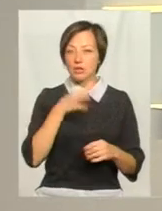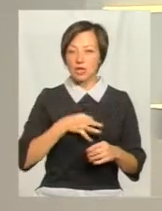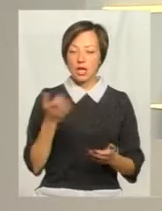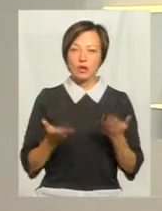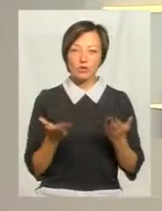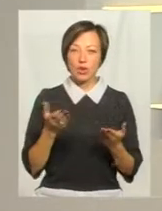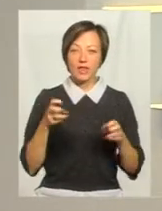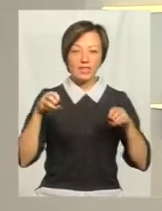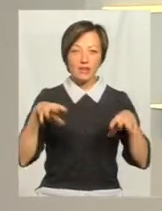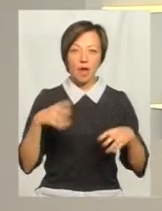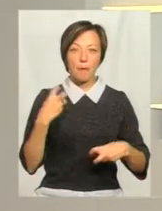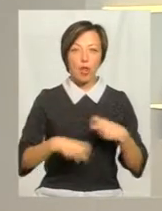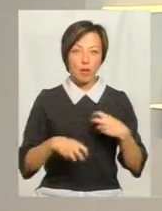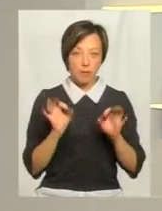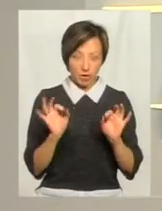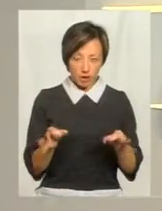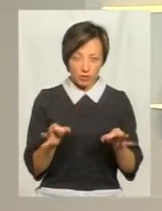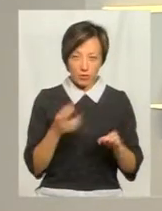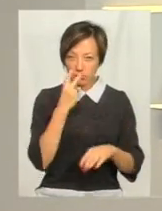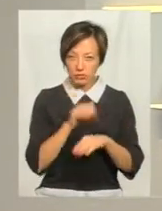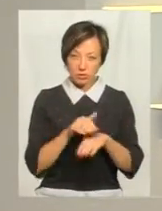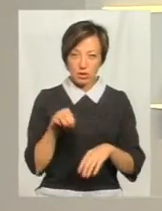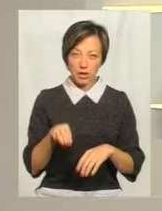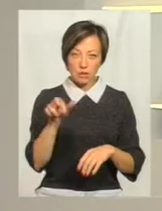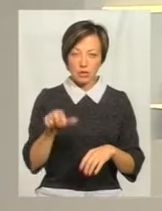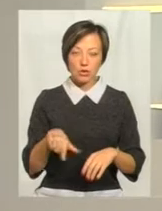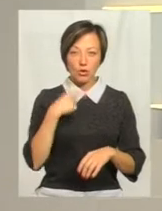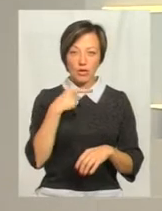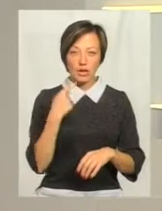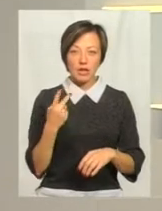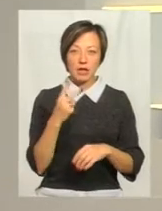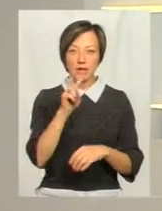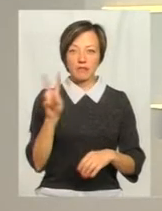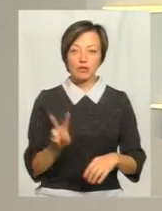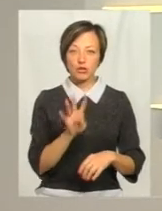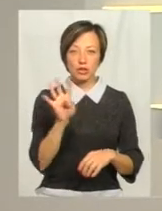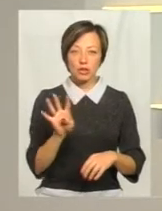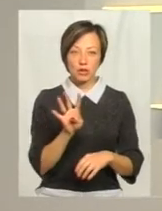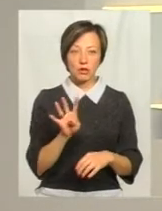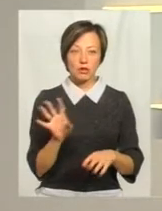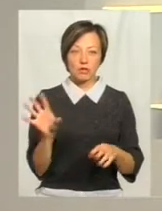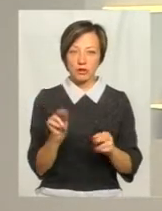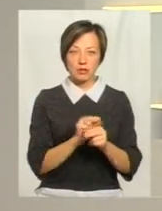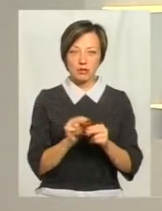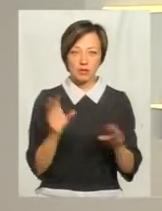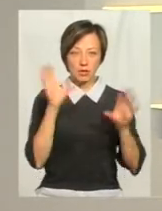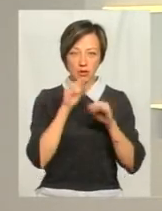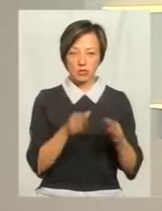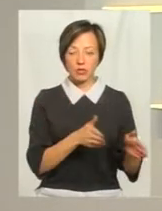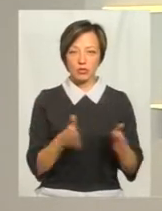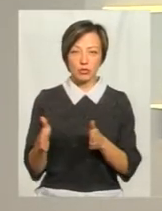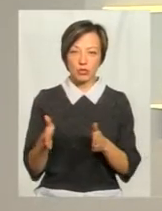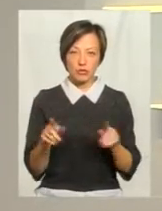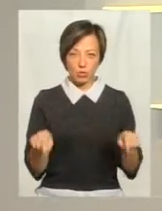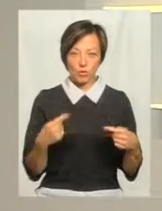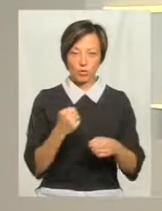все ж таки не зі світлом, а поламка, то правильно підмітив таксист? Він говорив, що 2-4 години і все, всі служби спрацьовують, і світлофор